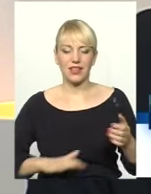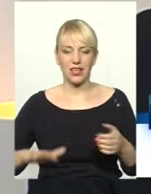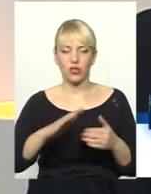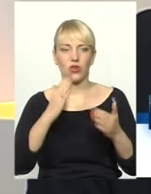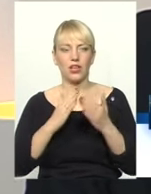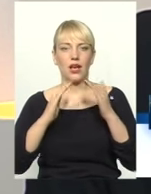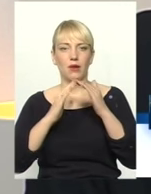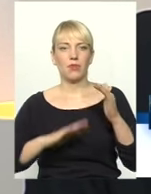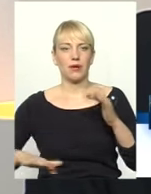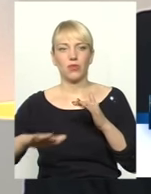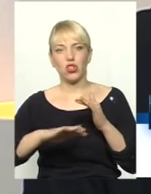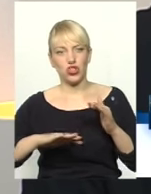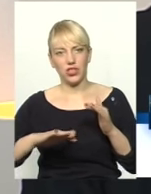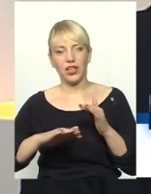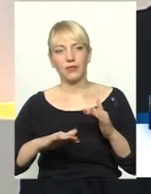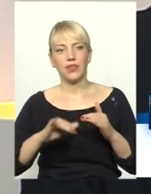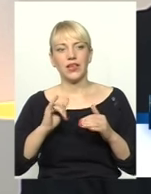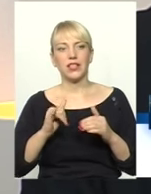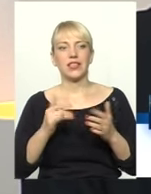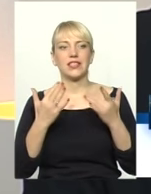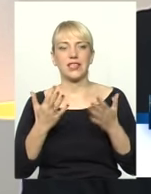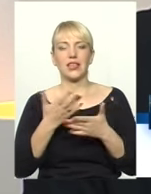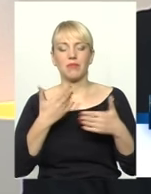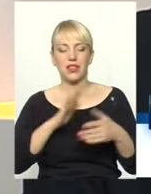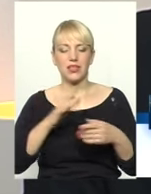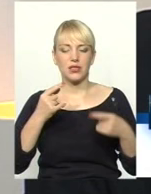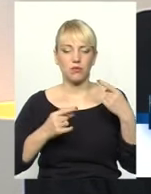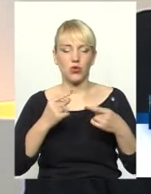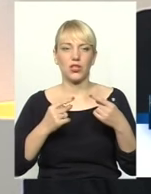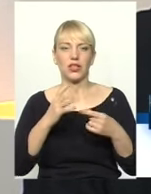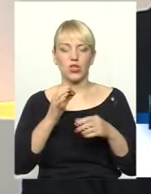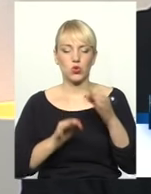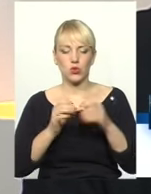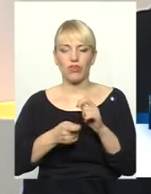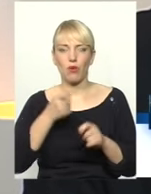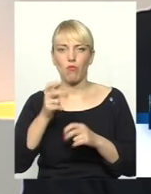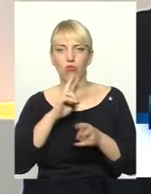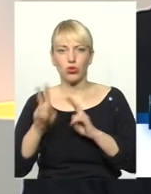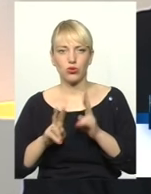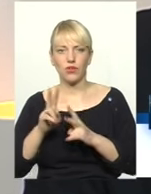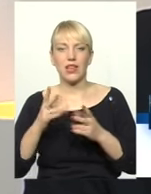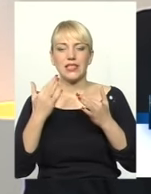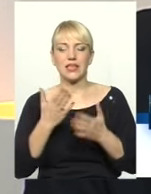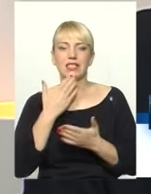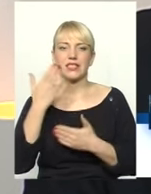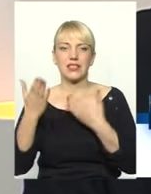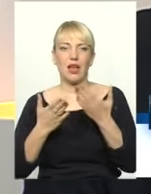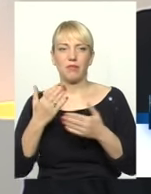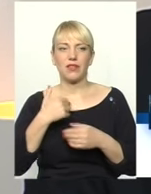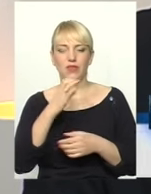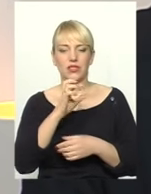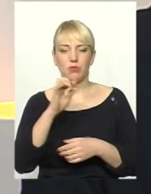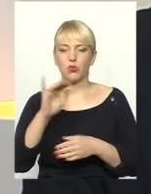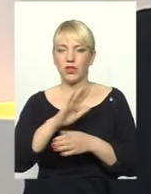приміщення комунальної обласної ради. Стільки ми не спорили, стільки згодових позовів, стільки запитів я в СБУ не